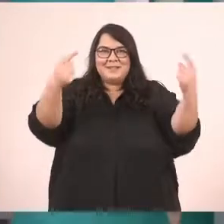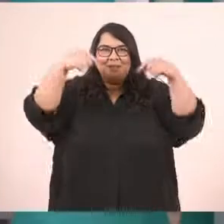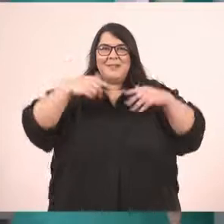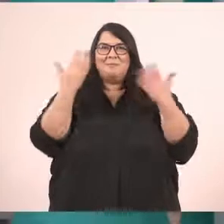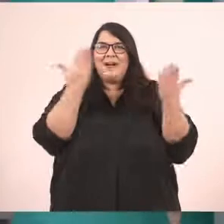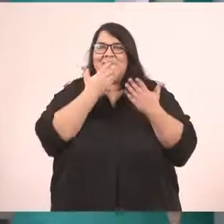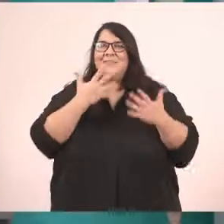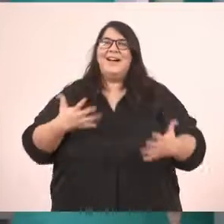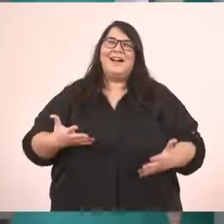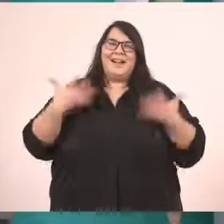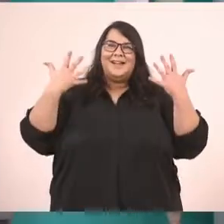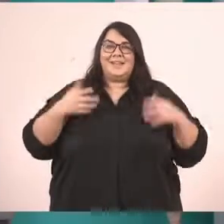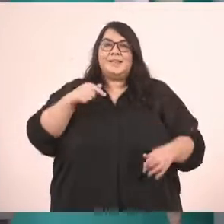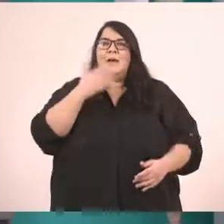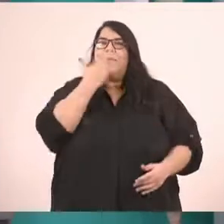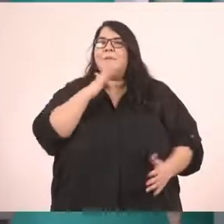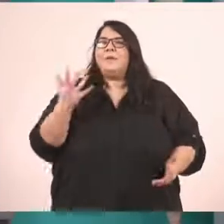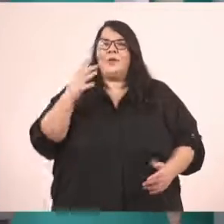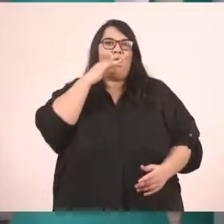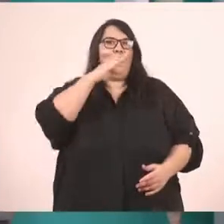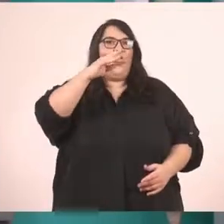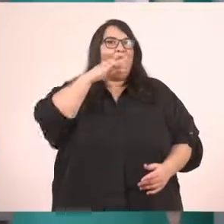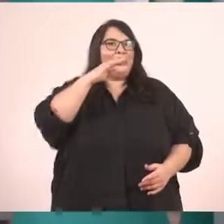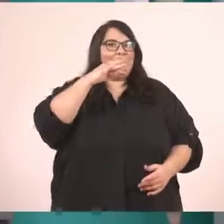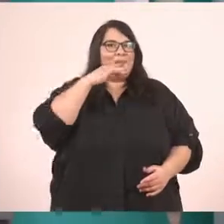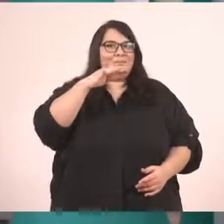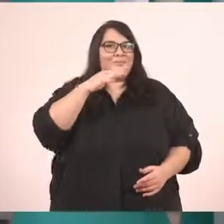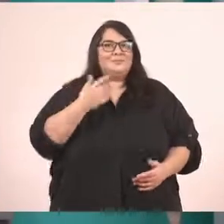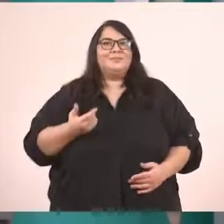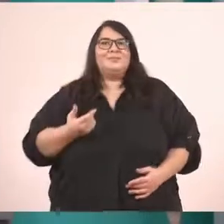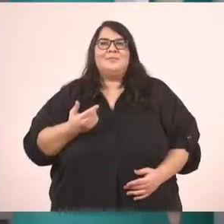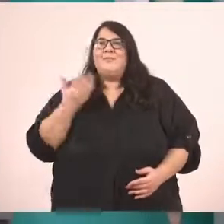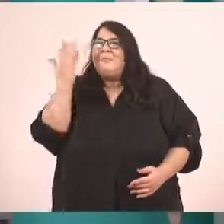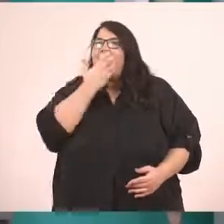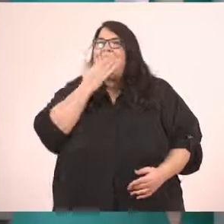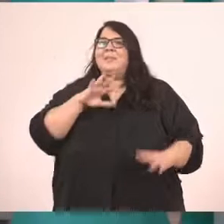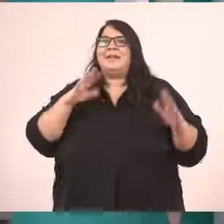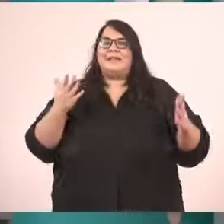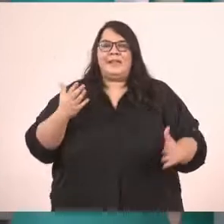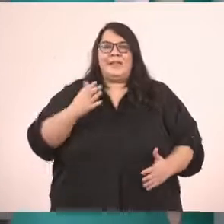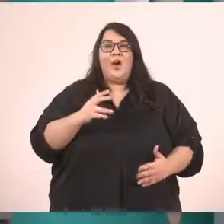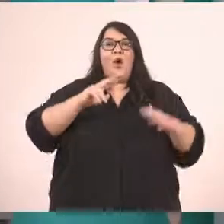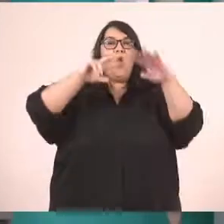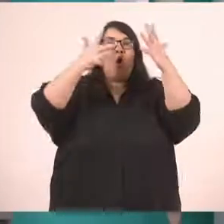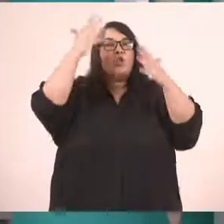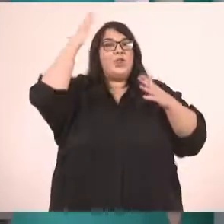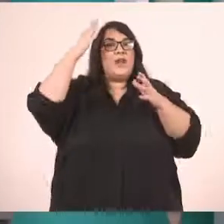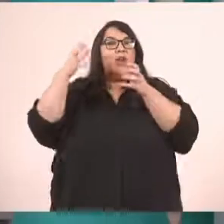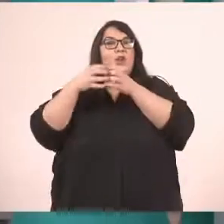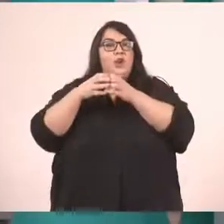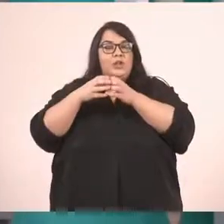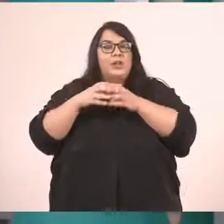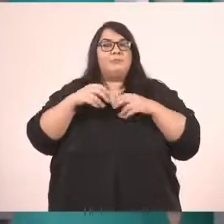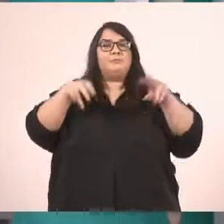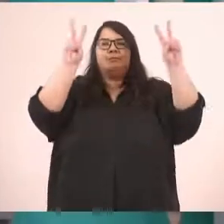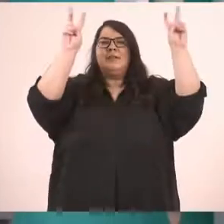Θα κάνουμε μαζί το μάθημα της γλώσσας. Πιο συγκεκριμένα θα μπούμε στην 8η ενότητα του βιβλίου μας με